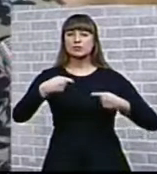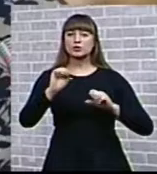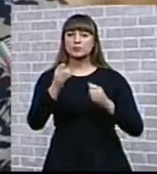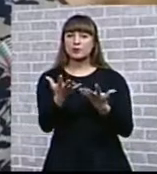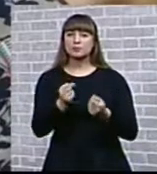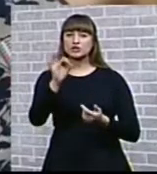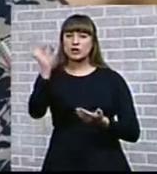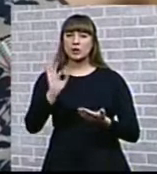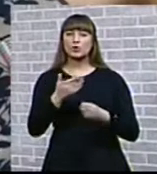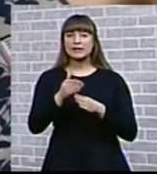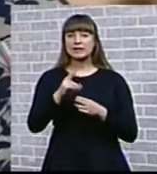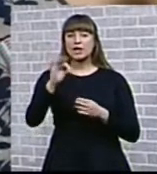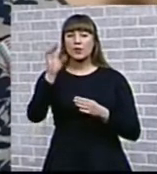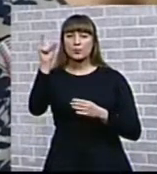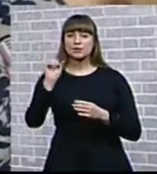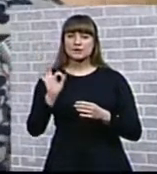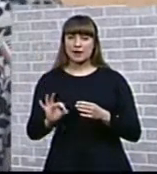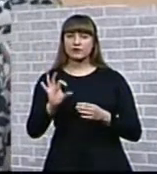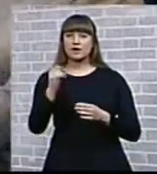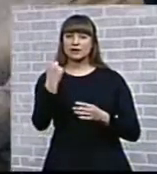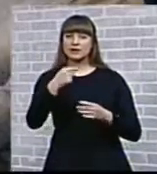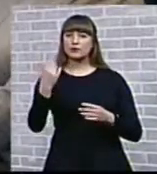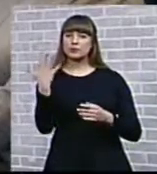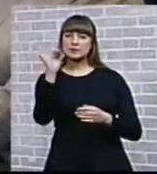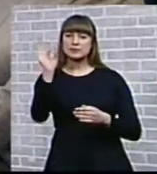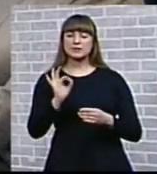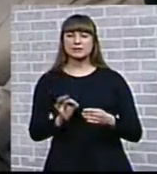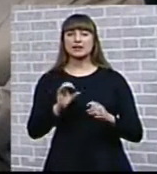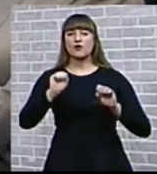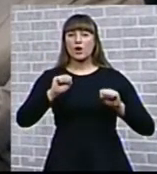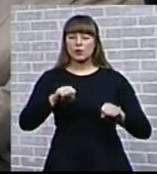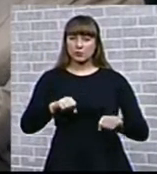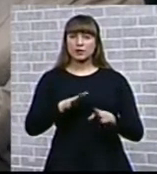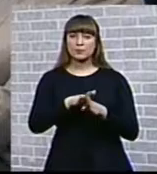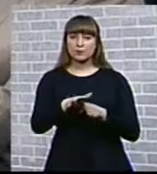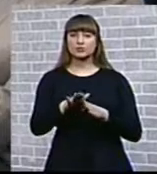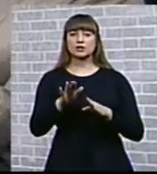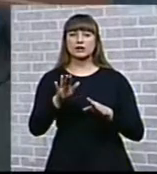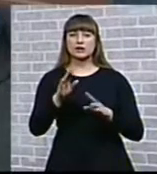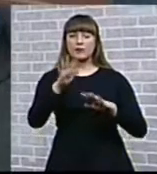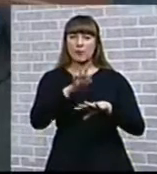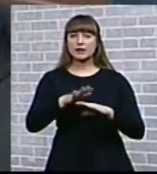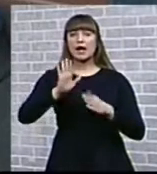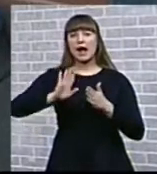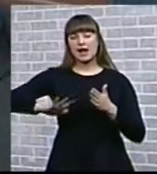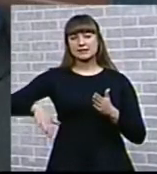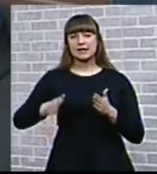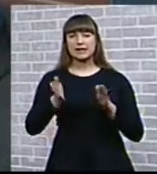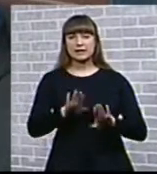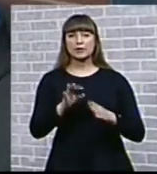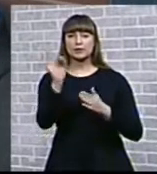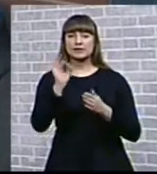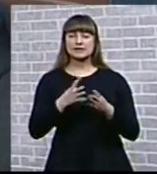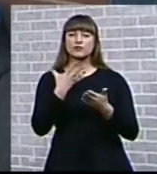получить льготный кредит по ставке от 1 до 5% в уполномоченных банках. А остальные проценты по кредиту банкам напрямую